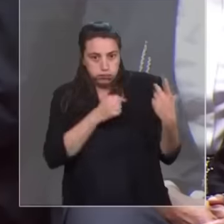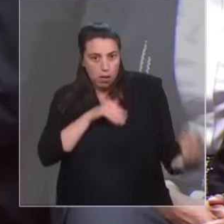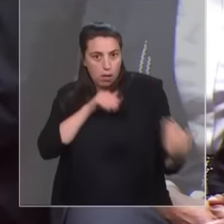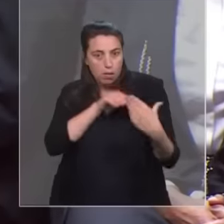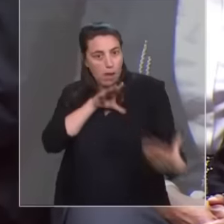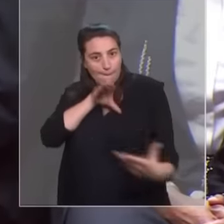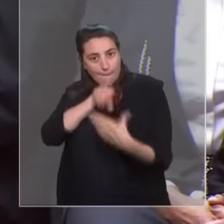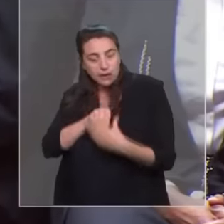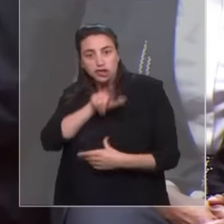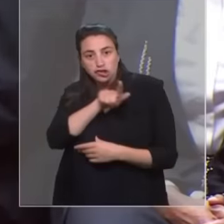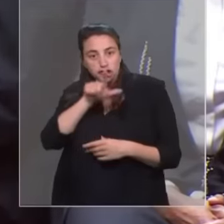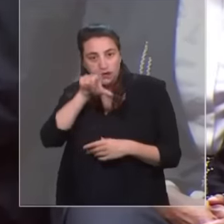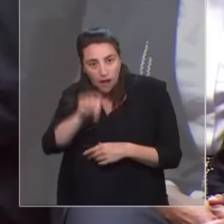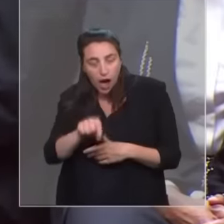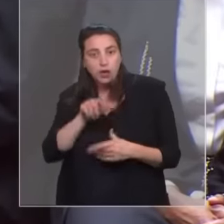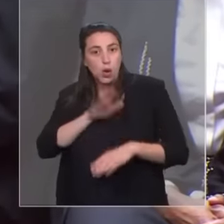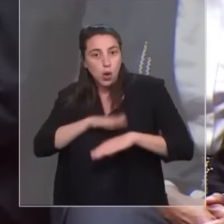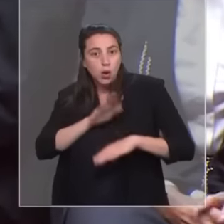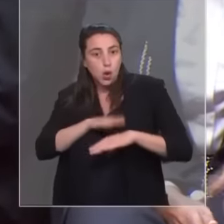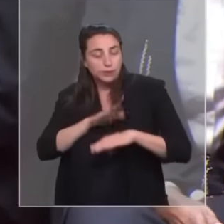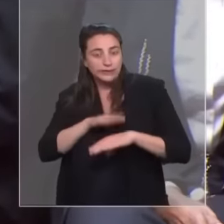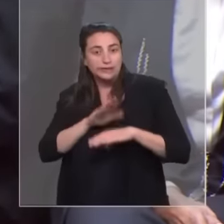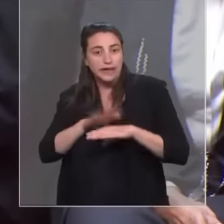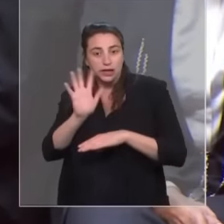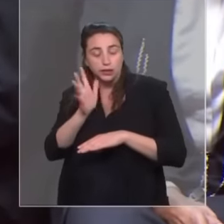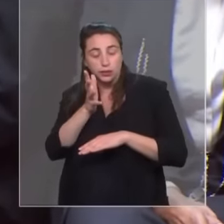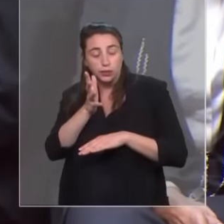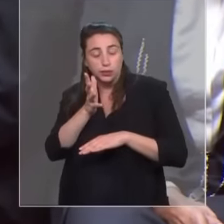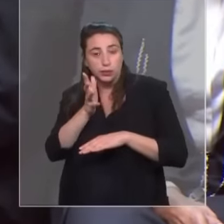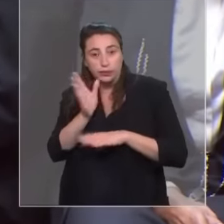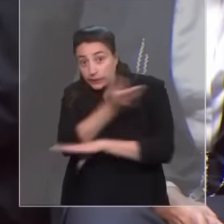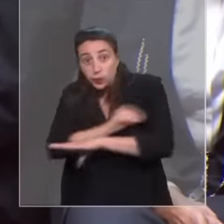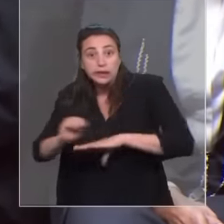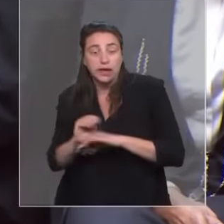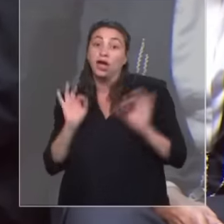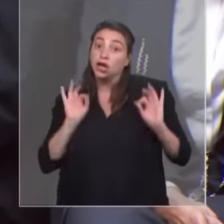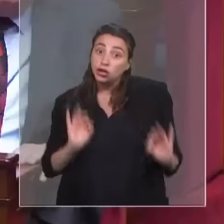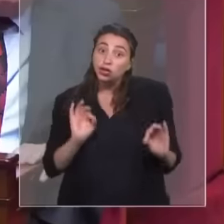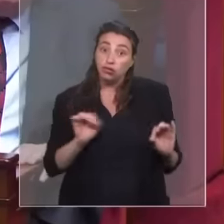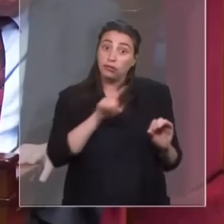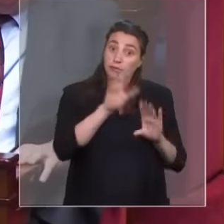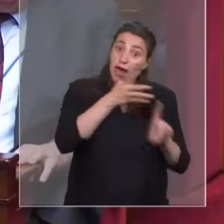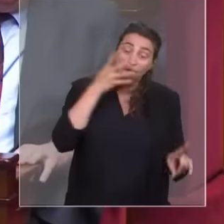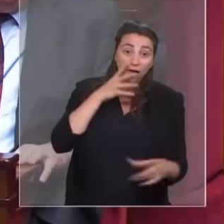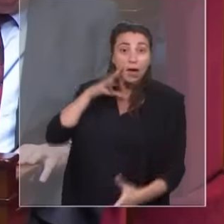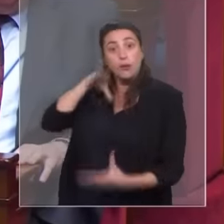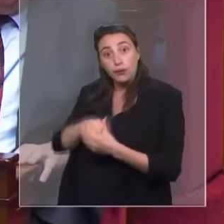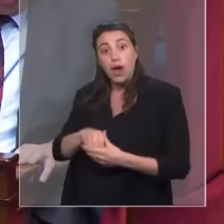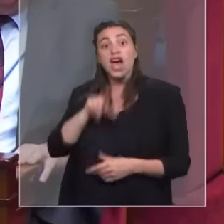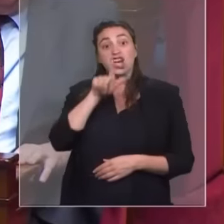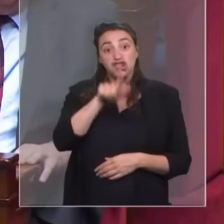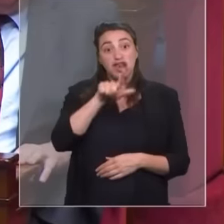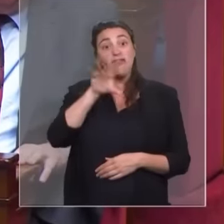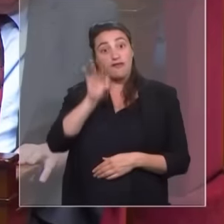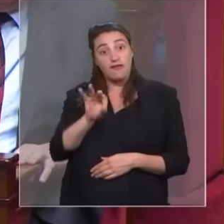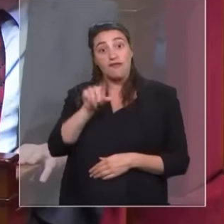sécurité. L'Union africaine vient d'entrer au G20 avec notre soutien. Voilà la réalité, Monsieur le député. Et voilà ce que nous faisons avec nos